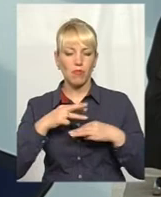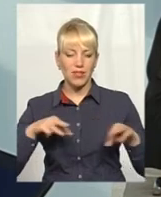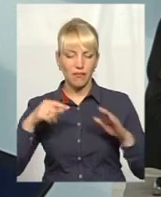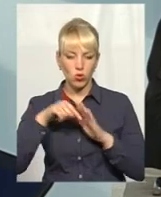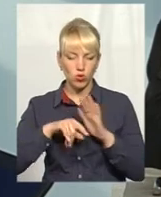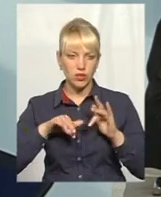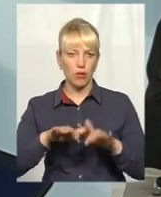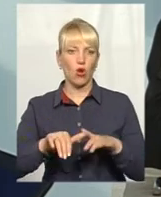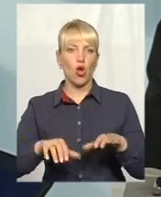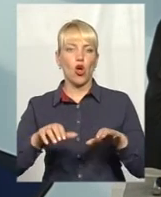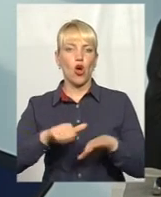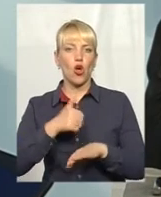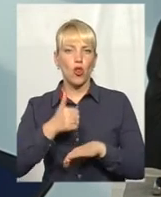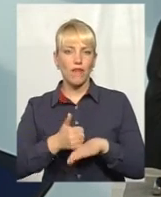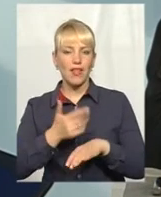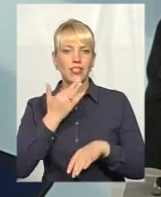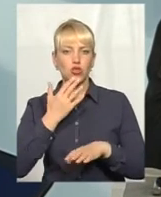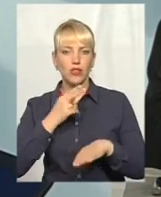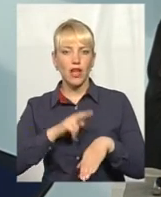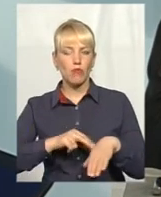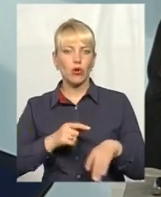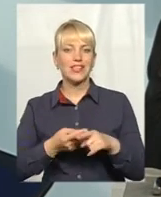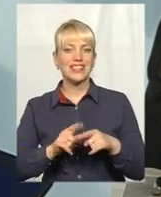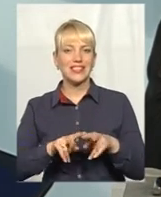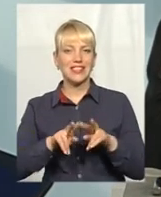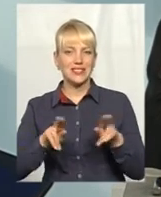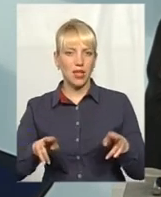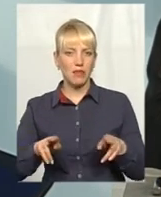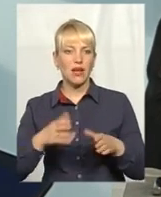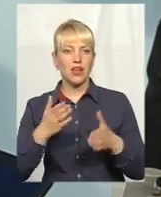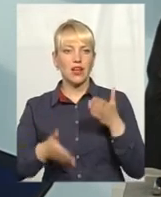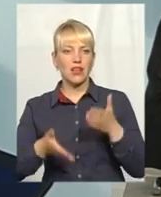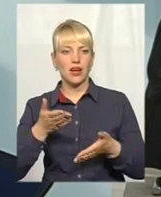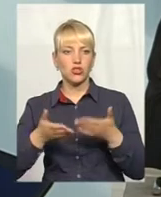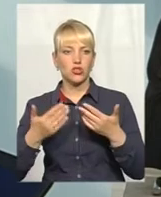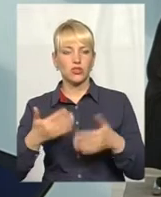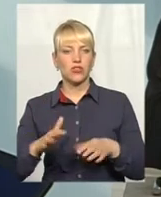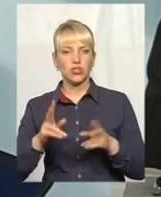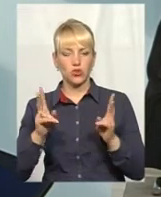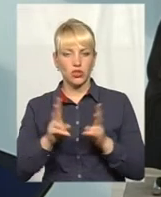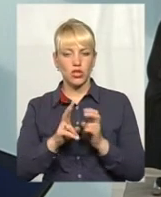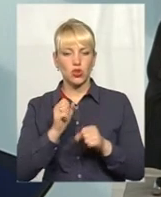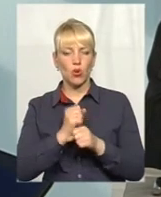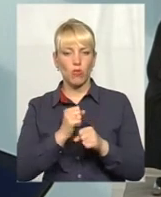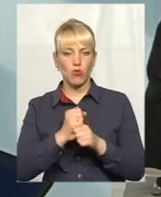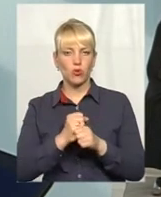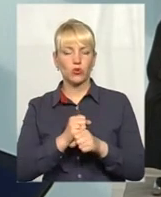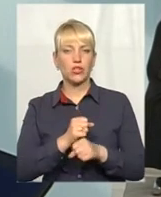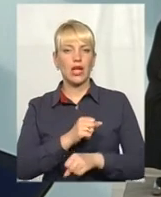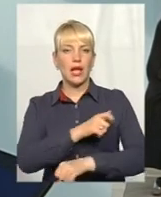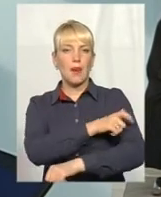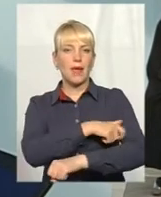національної поліції. І я думаю, що те саме, якщо ви вже стикались з роботою патрульної поліції в місті